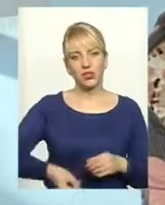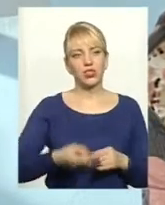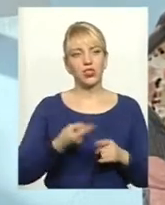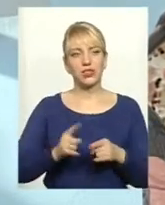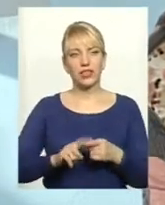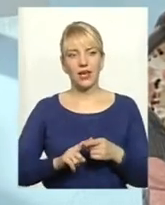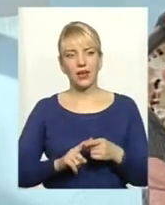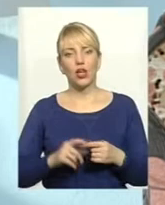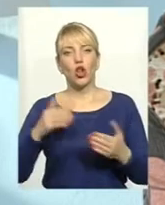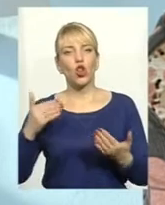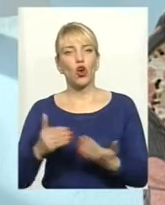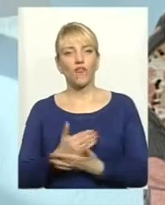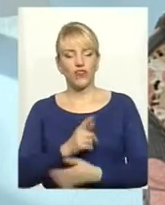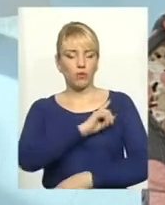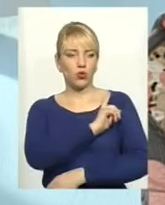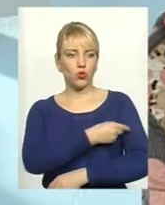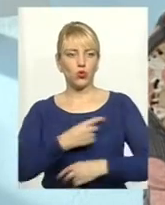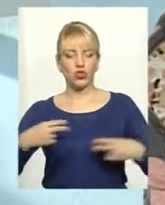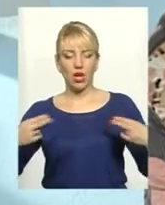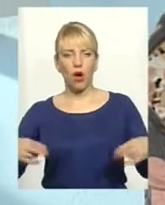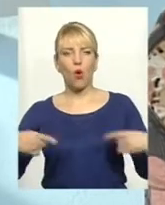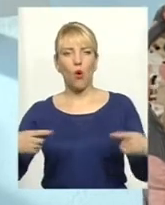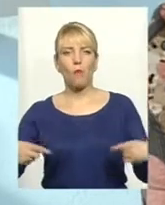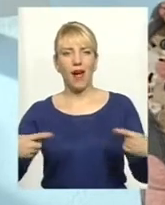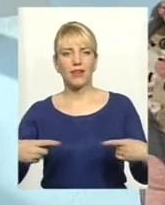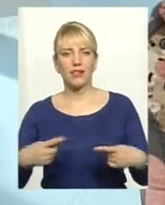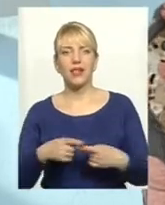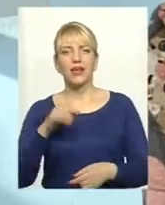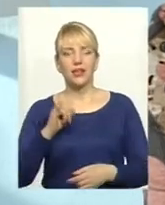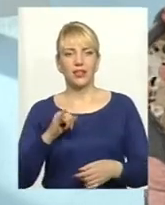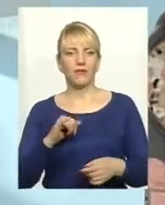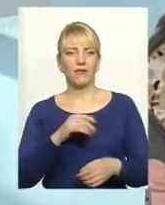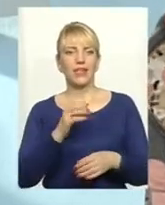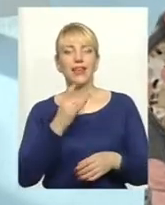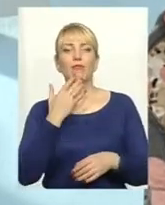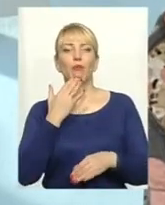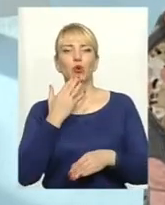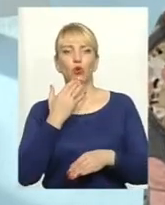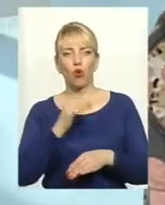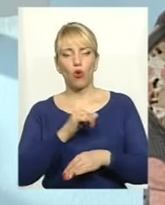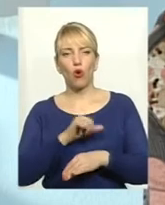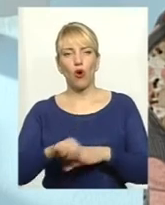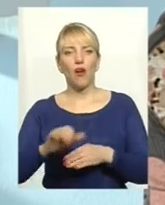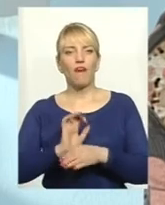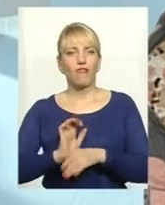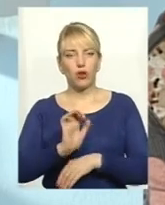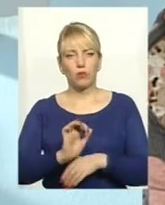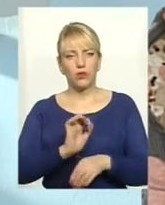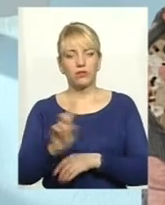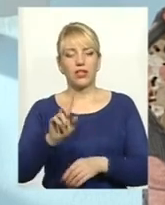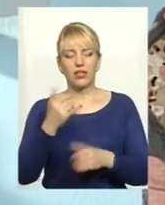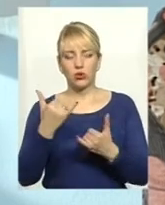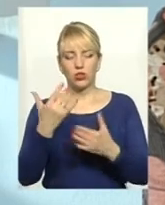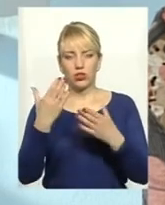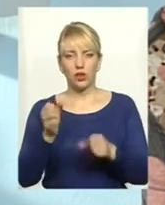нові потужні комбайни, переважно, імпортного виробництва, який може в день зробити